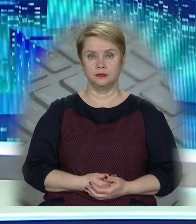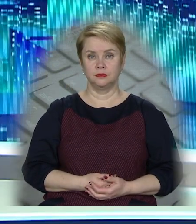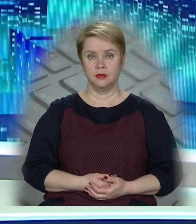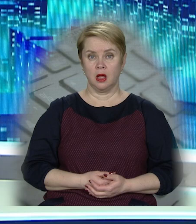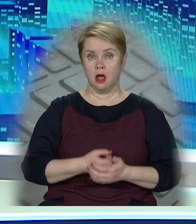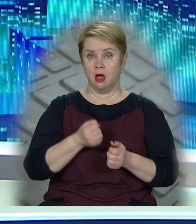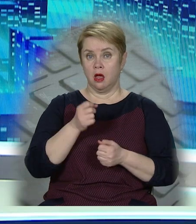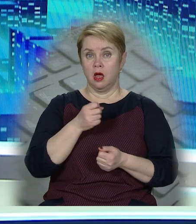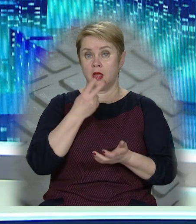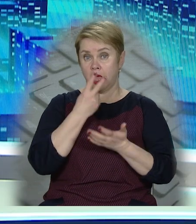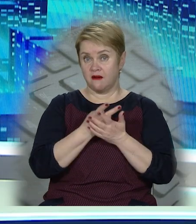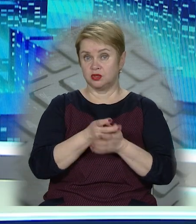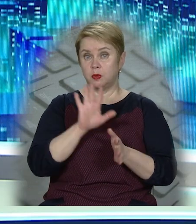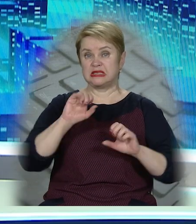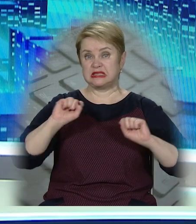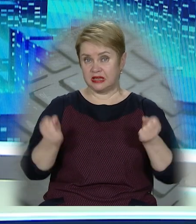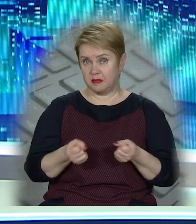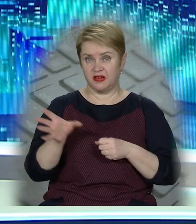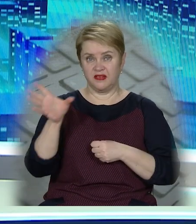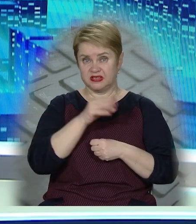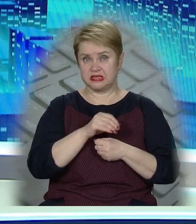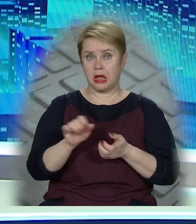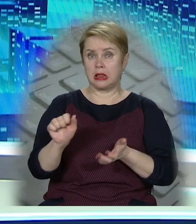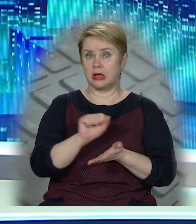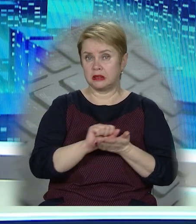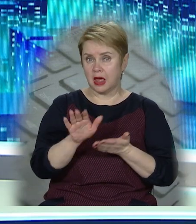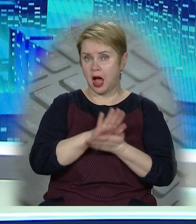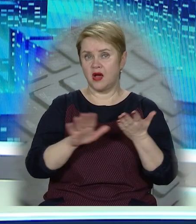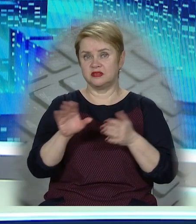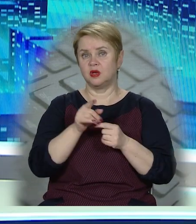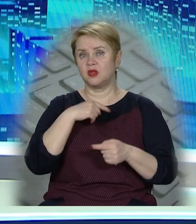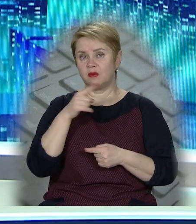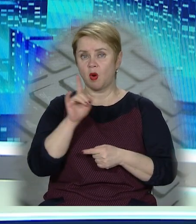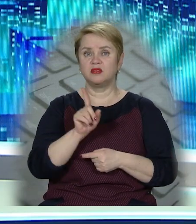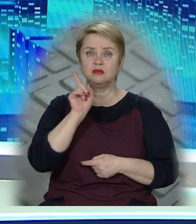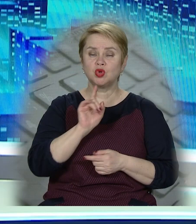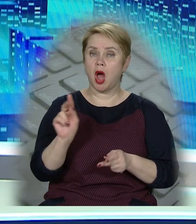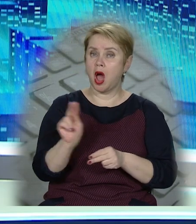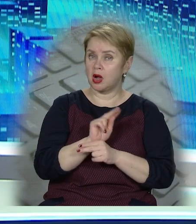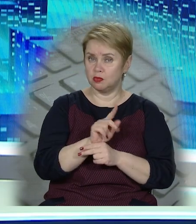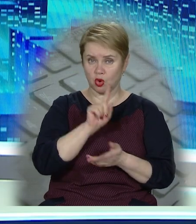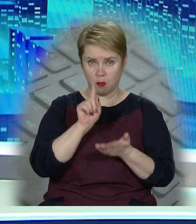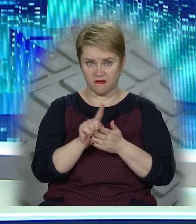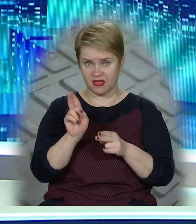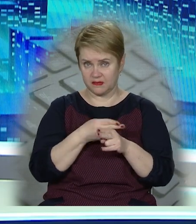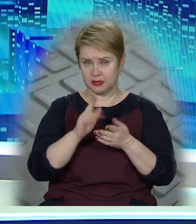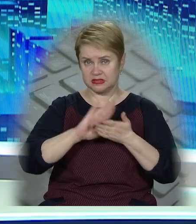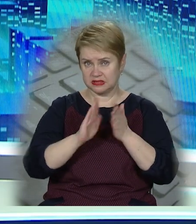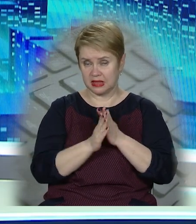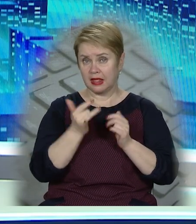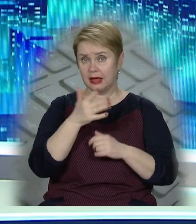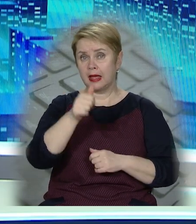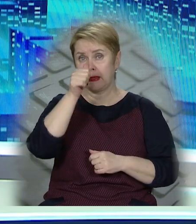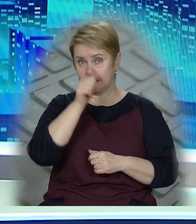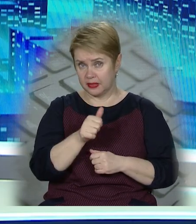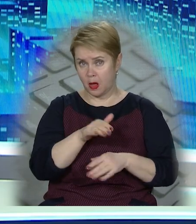Ями, що з'явилися на дорогах після зими, у Дніпрі все ж латають. Наразі йдеться тільки про тимчасовий ремонт, що повинен виправити ситуацію на